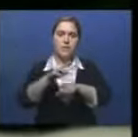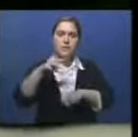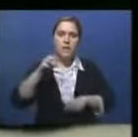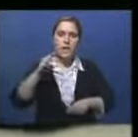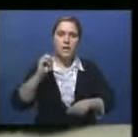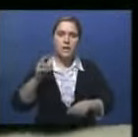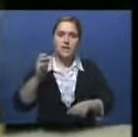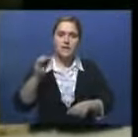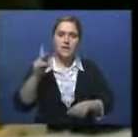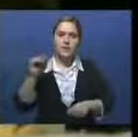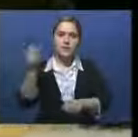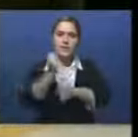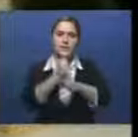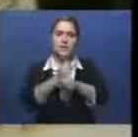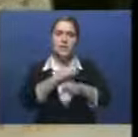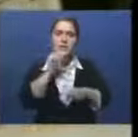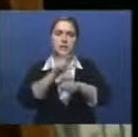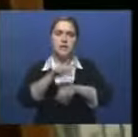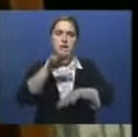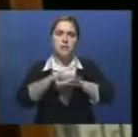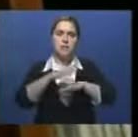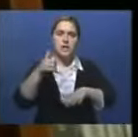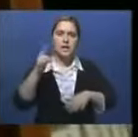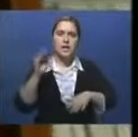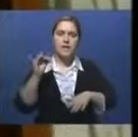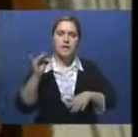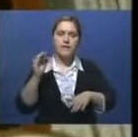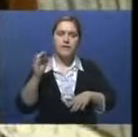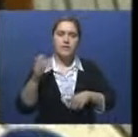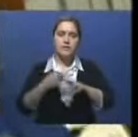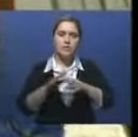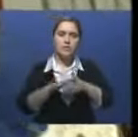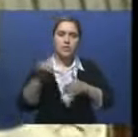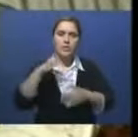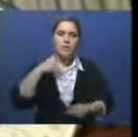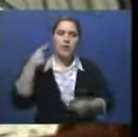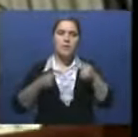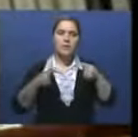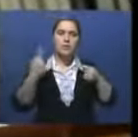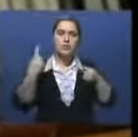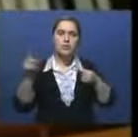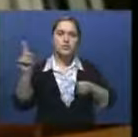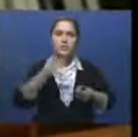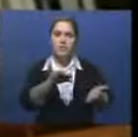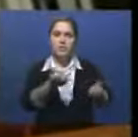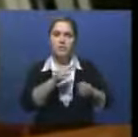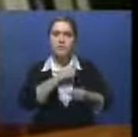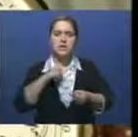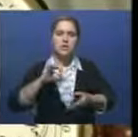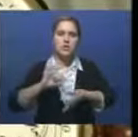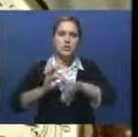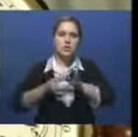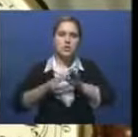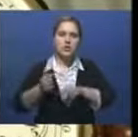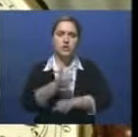часы были сделаны по заказу банкира Генри Грейвса, который поспорил с другим магнатом, что станет обладателем самых сложных